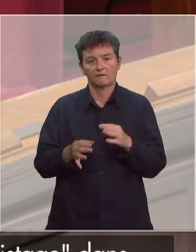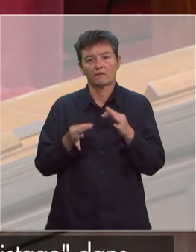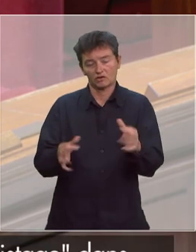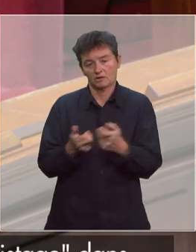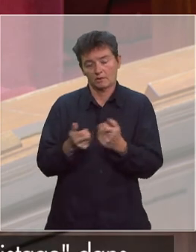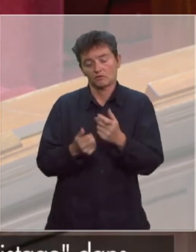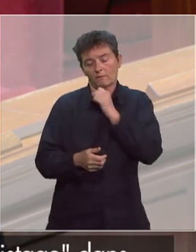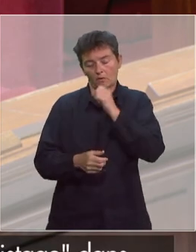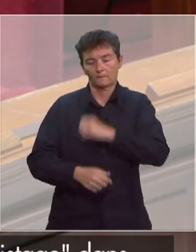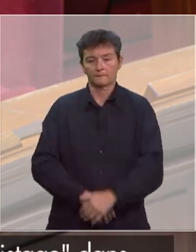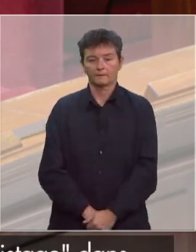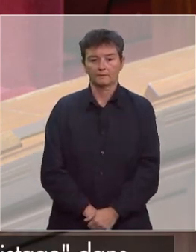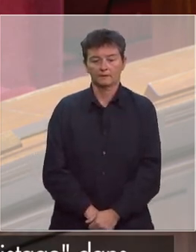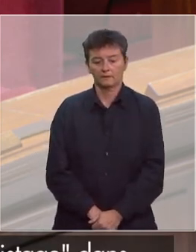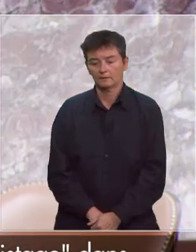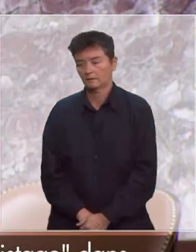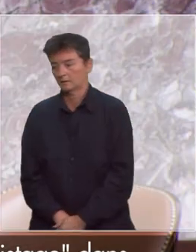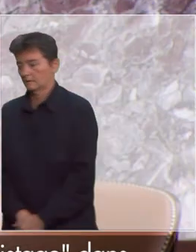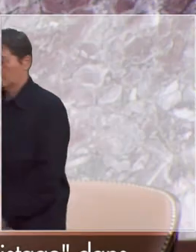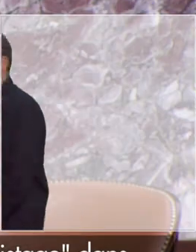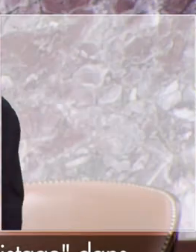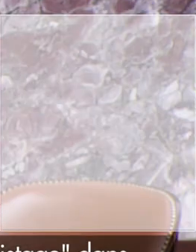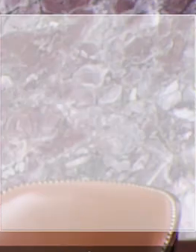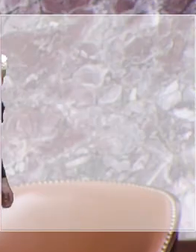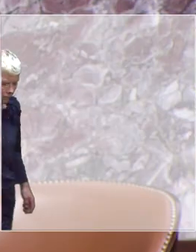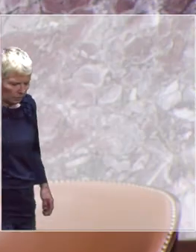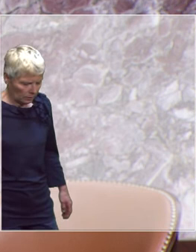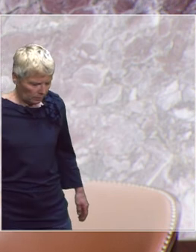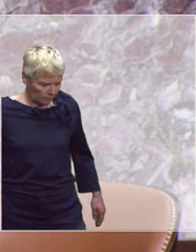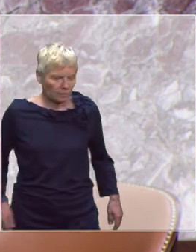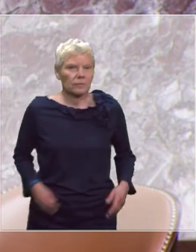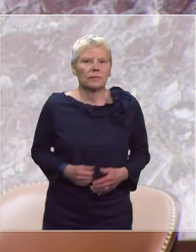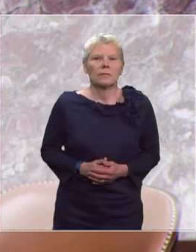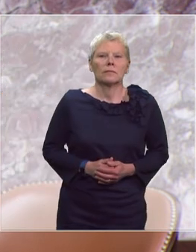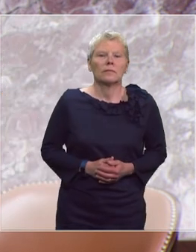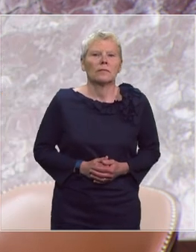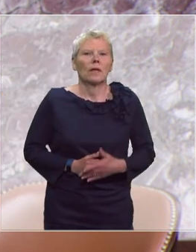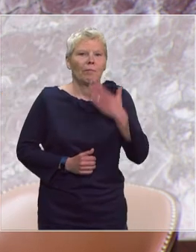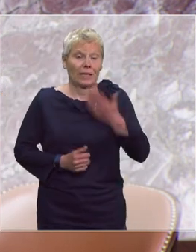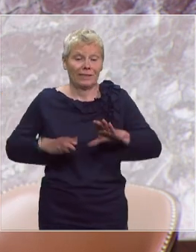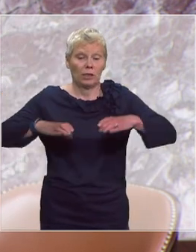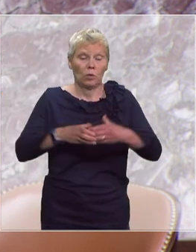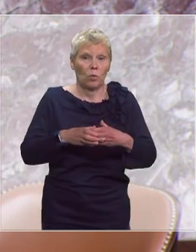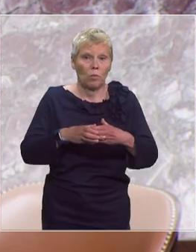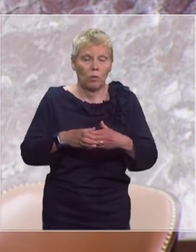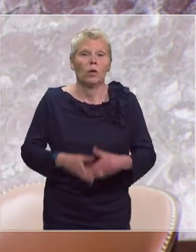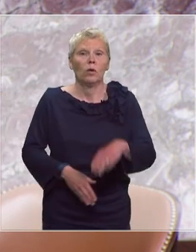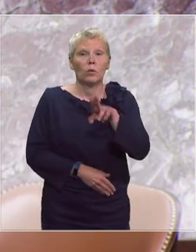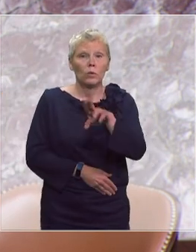notamment les aînés. Merci Monsieur le Ministre. La parole est à Madame Béatrice Décamp pour le groupe UDI Agir.